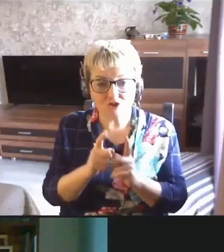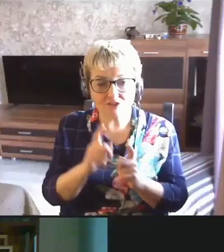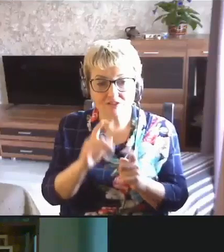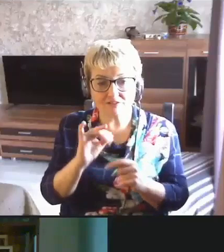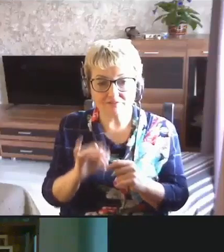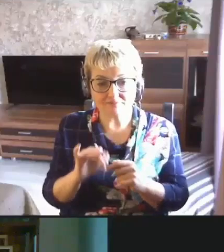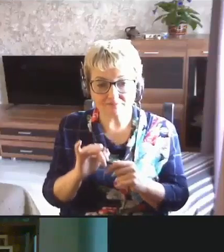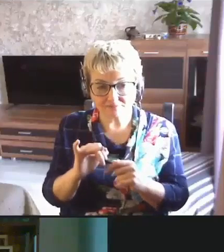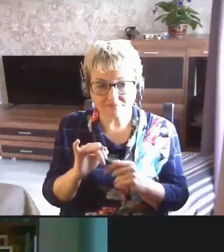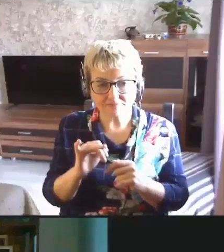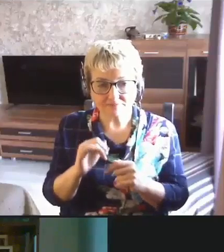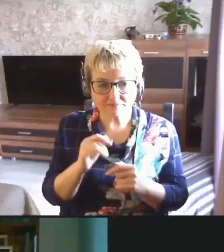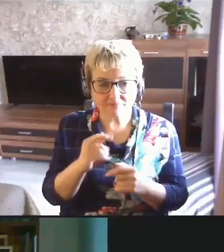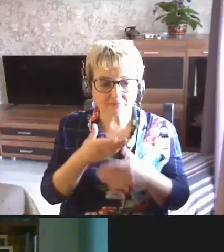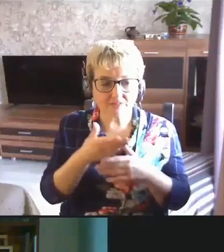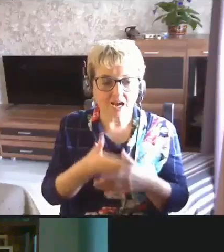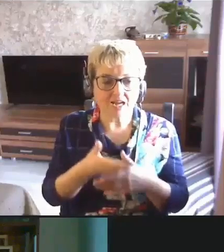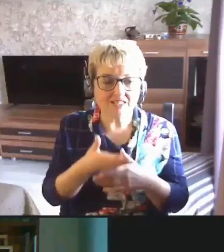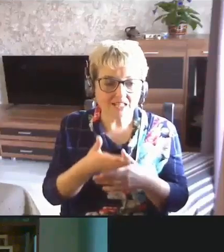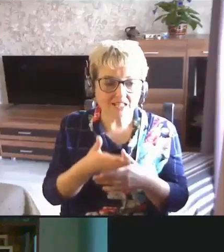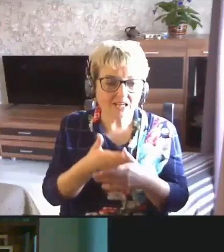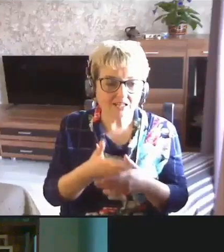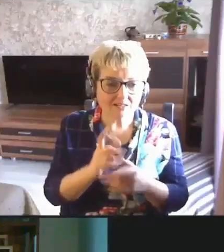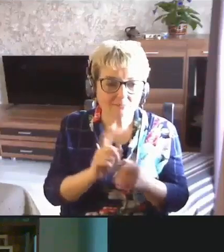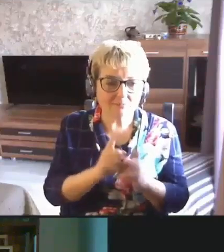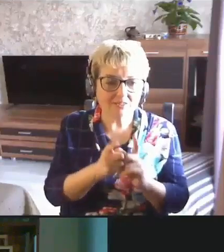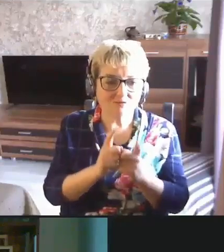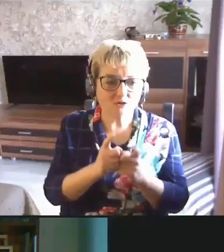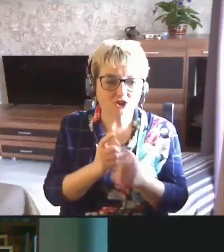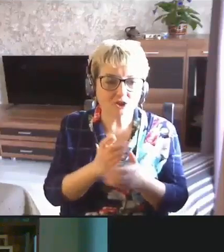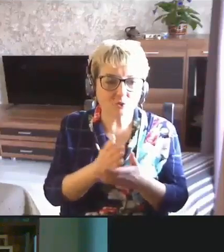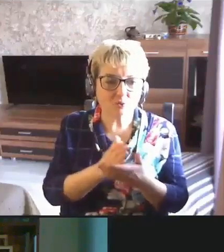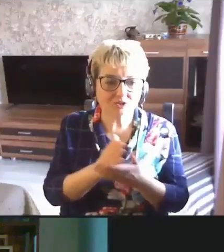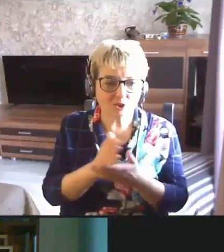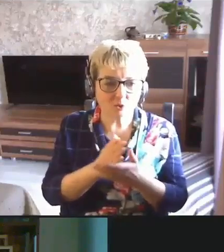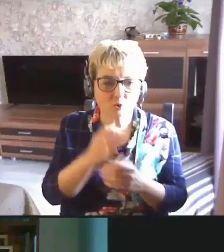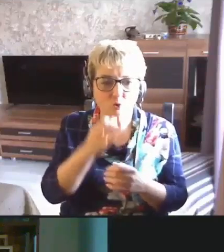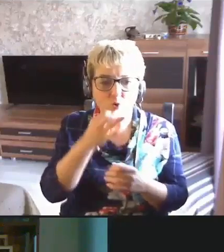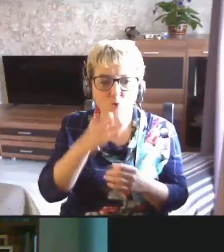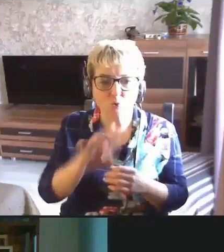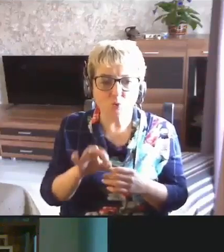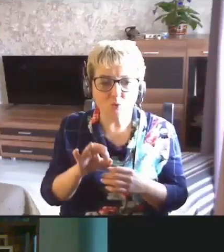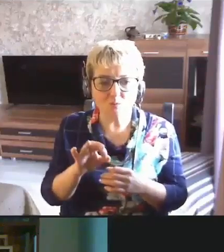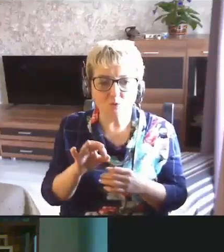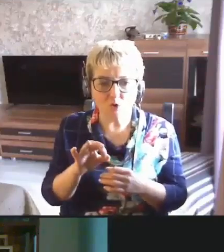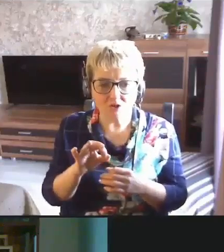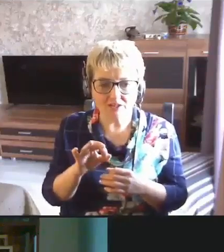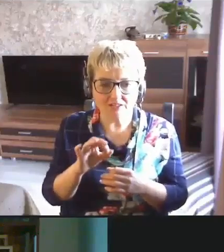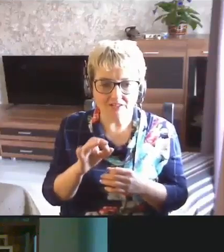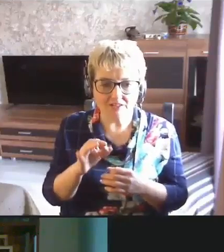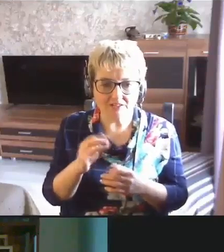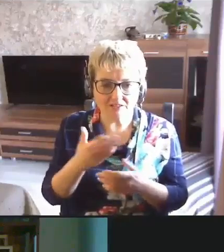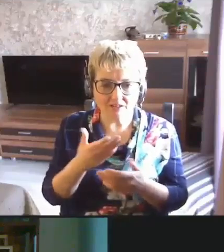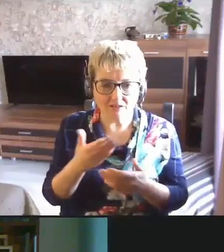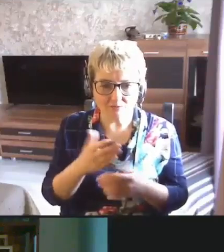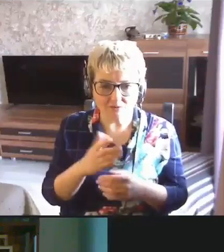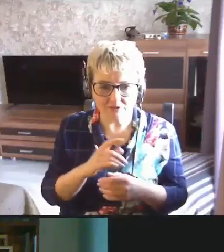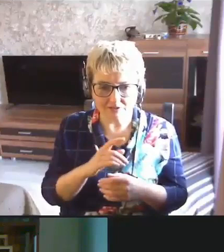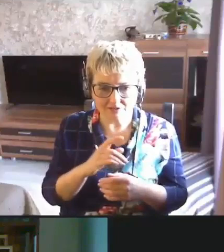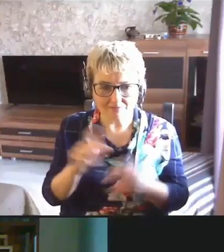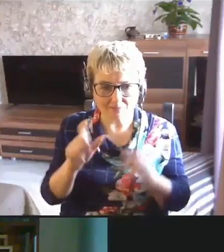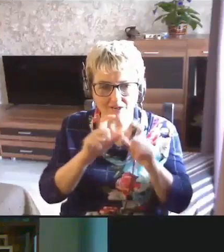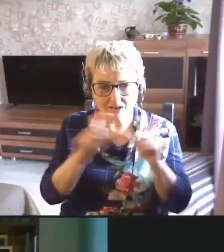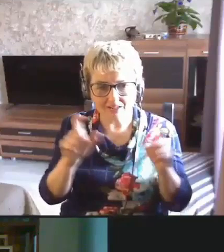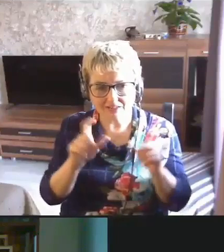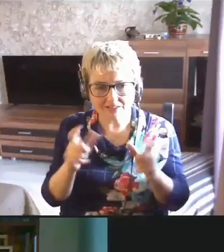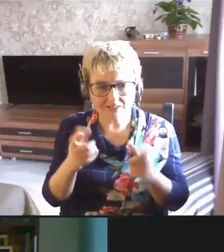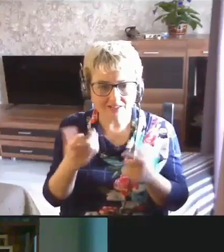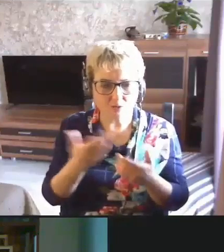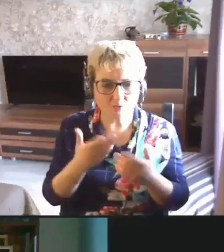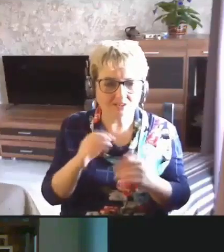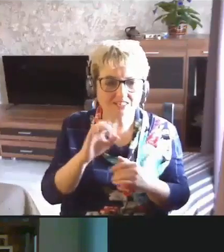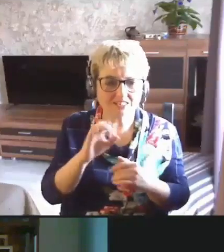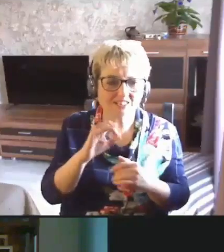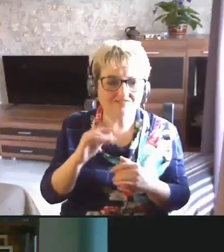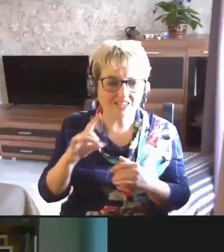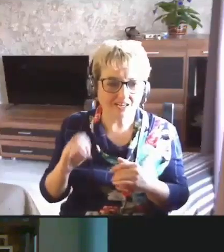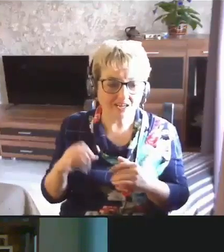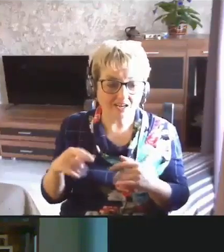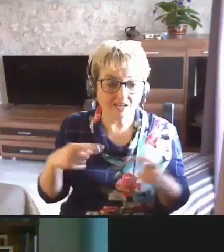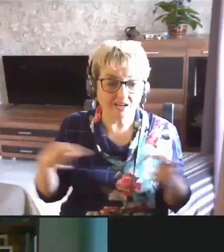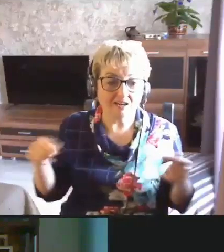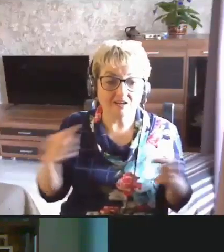и оказать ему какие-то услуги, переводку услуги в любой сфере, в магазине и так далее.